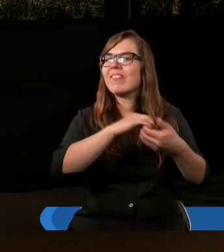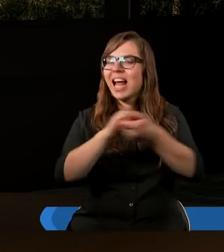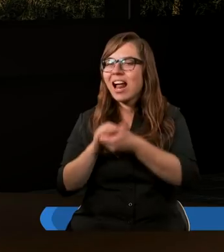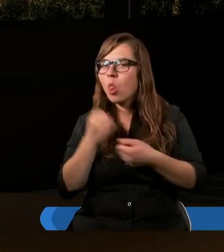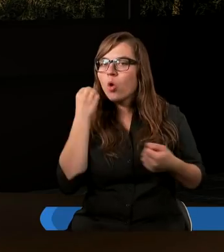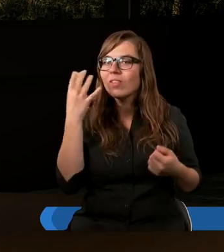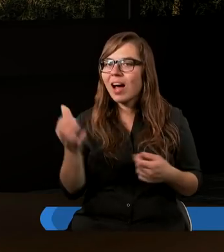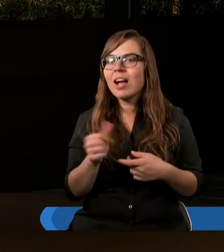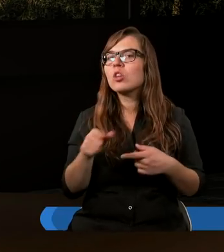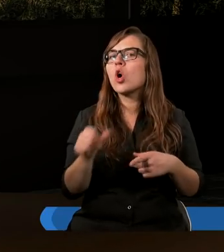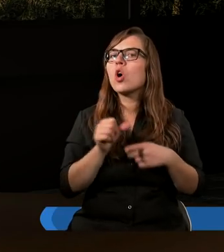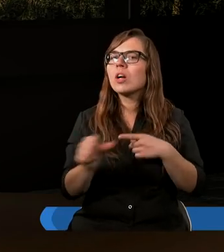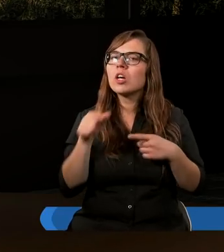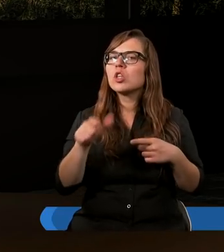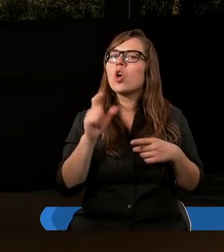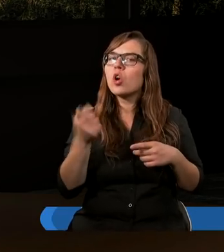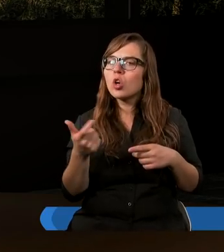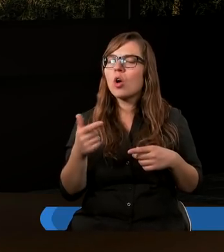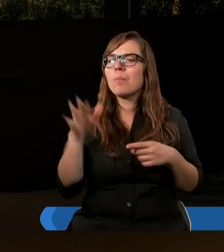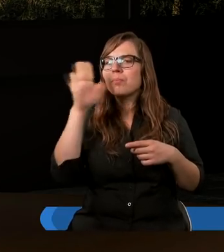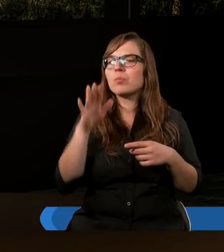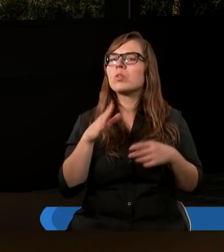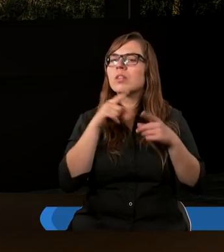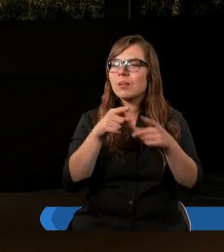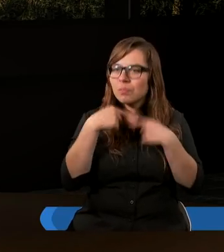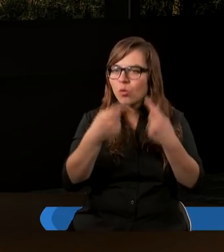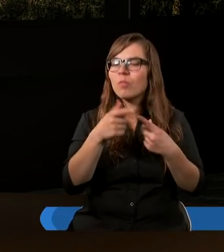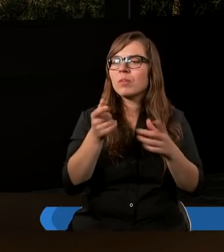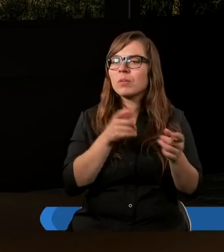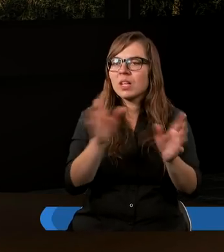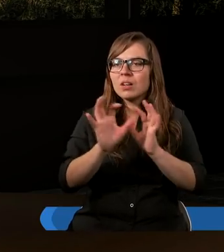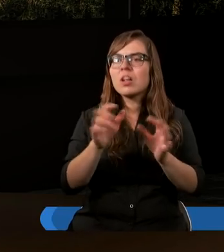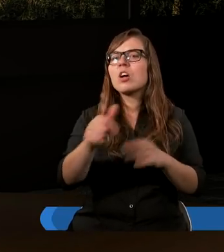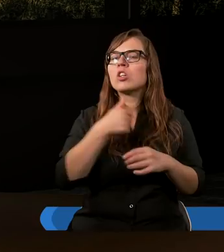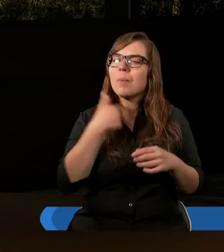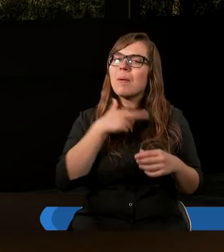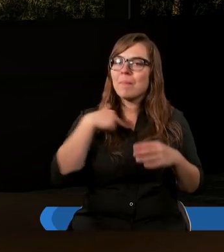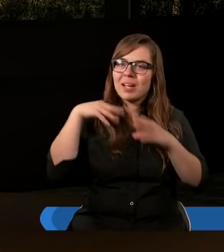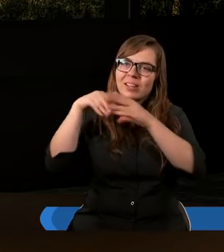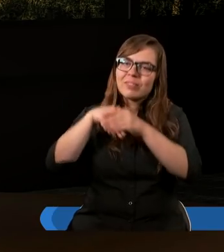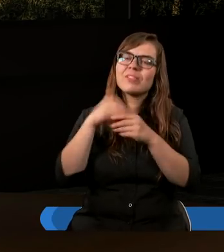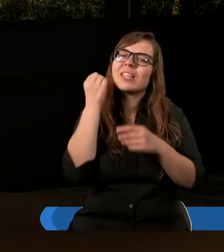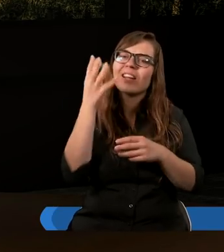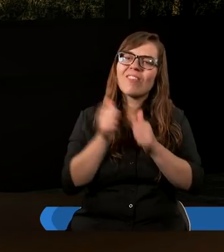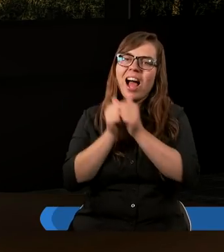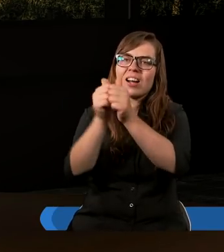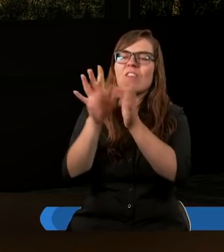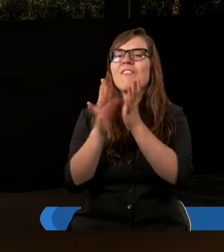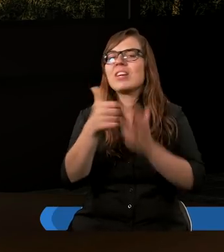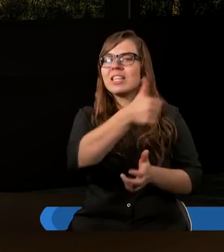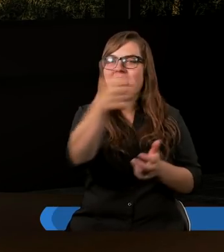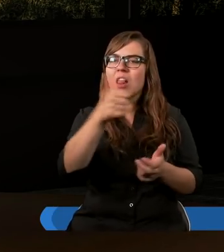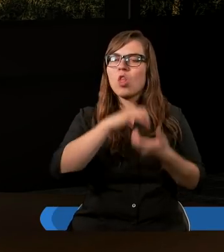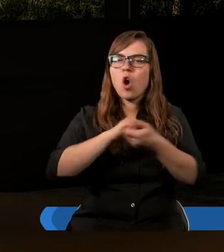jedności to jest to, co Pan Bóg nam obiecał. Kiedy będziemy trwać w Nim, to będziemy trwać w jedności, tak jak napisał się na